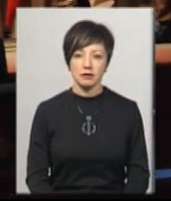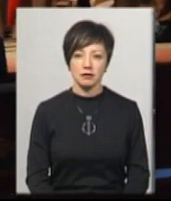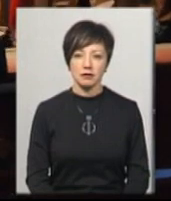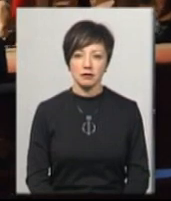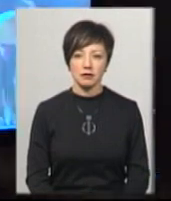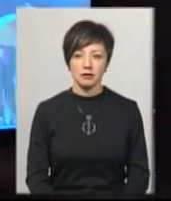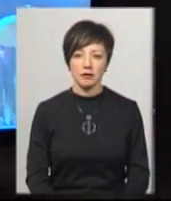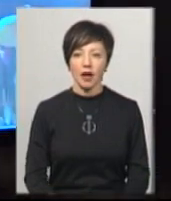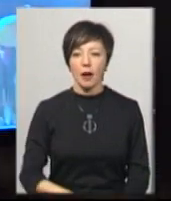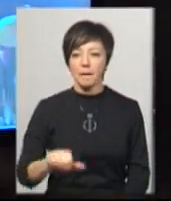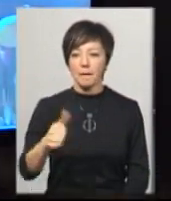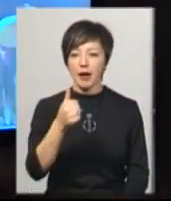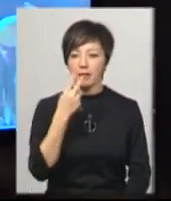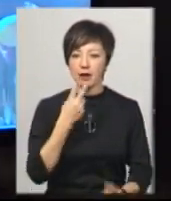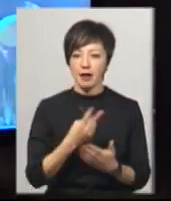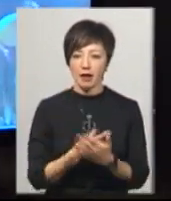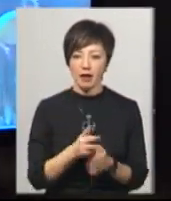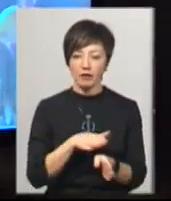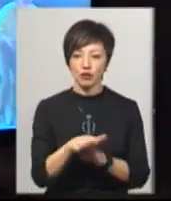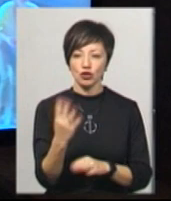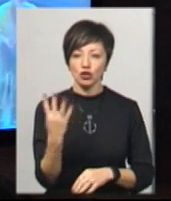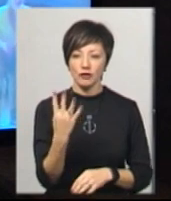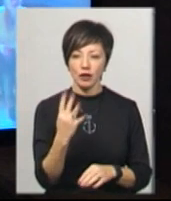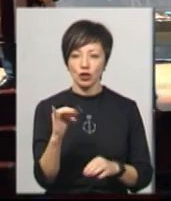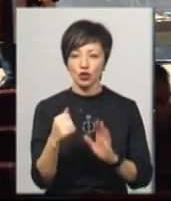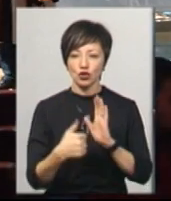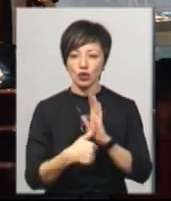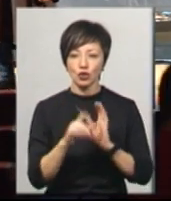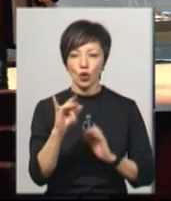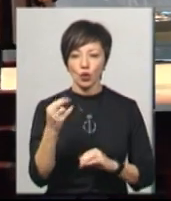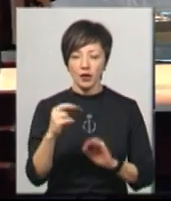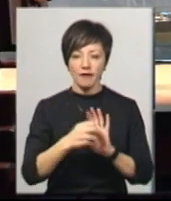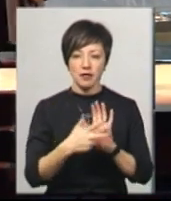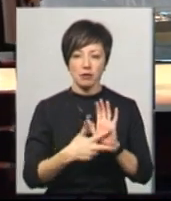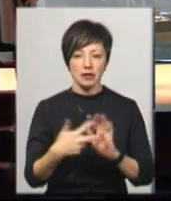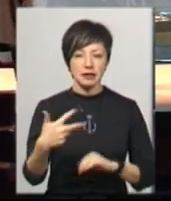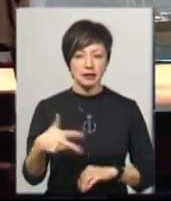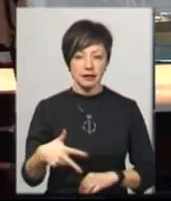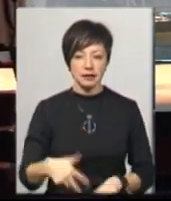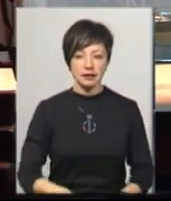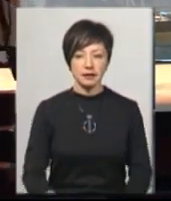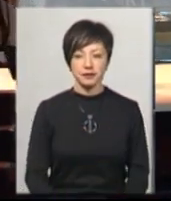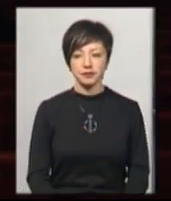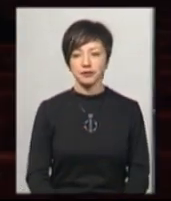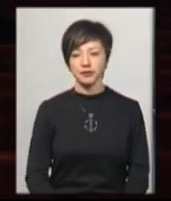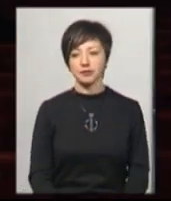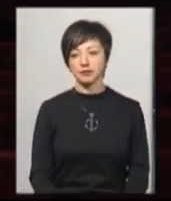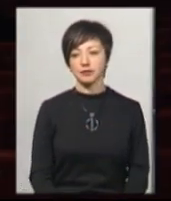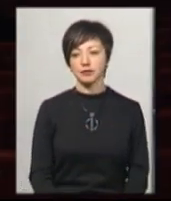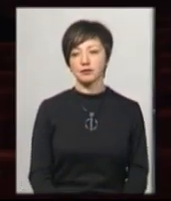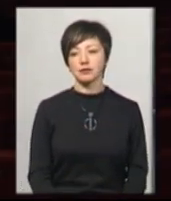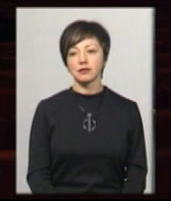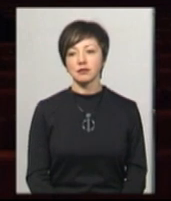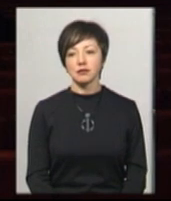Прем'єра опери Ярослав Мудрий відбудеться 4 і 6 грудня о 18.30. Тетяна Ворожцова, Юрій Чорний. Новини на